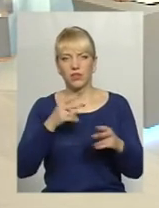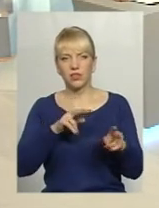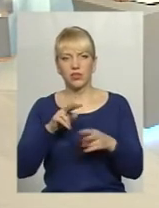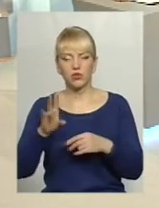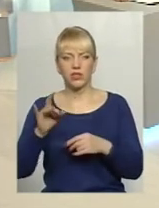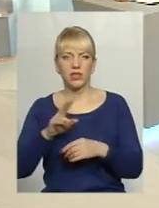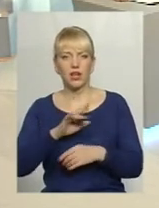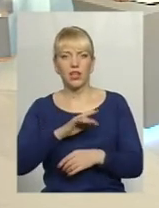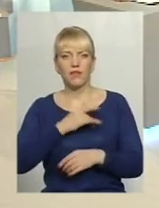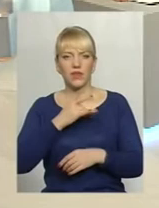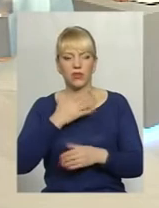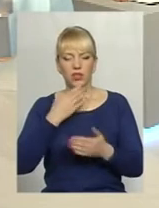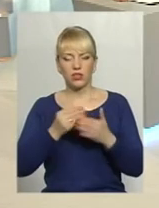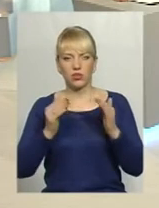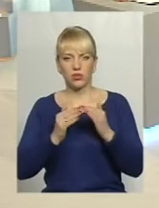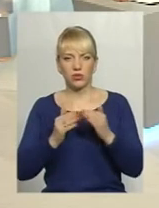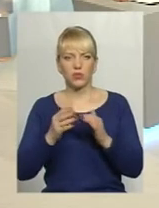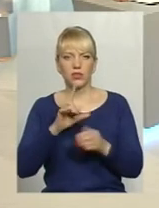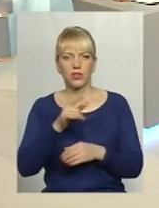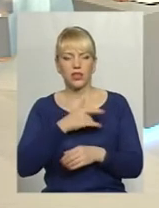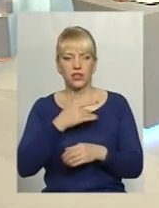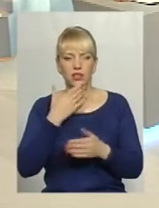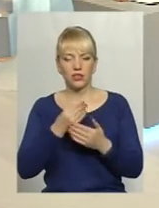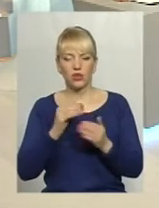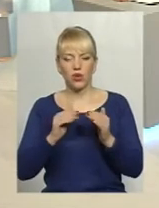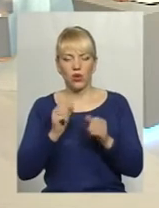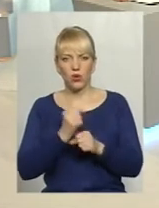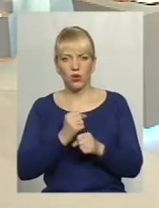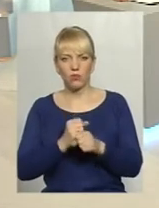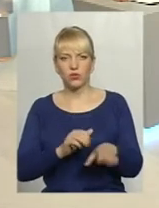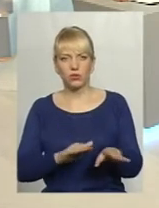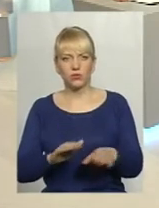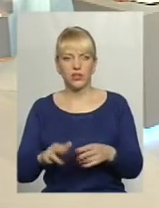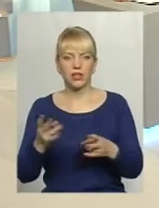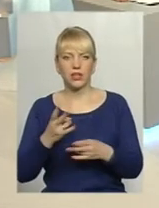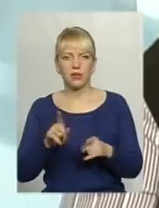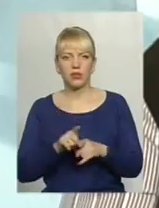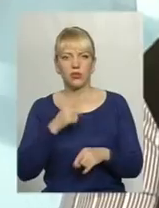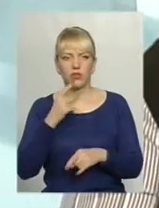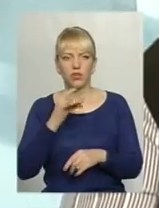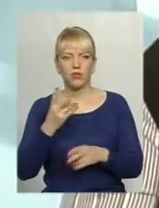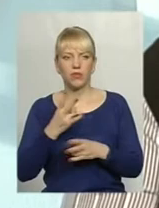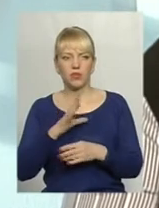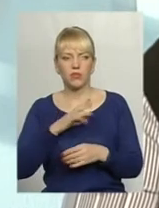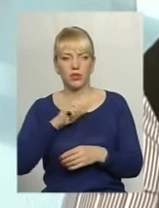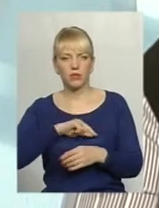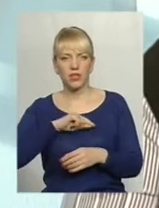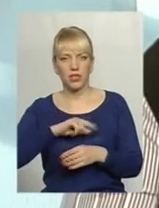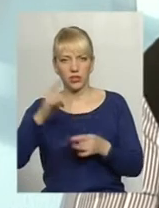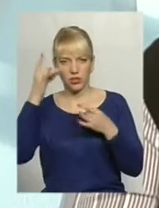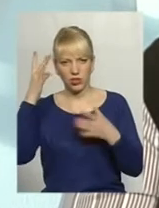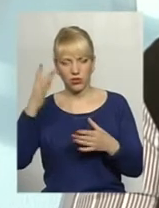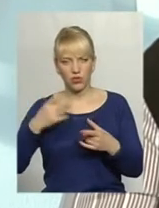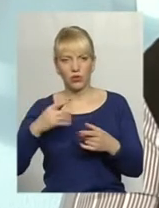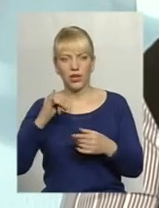гігієною нашої оселі, ми слідкуємо за гігієною робочого місця. Але треба говорити про те, що має бути якась певна психічна культура.